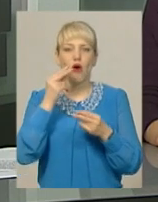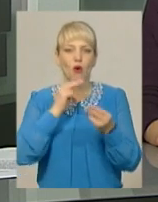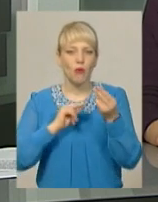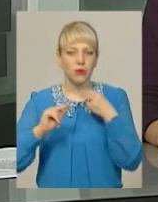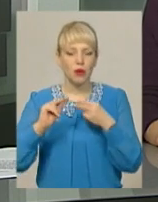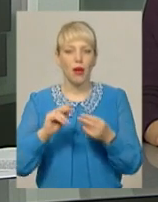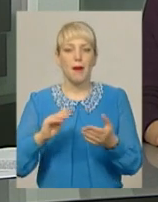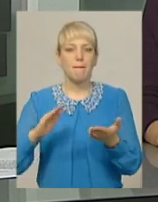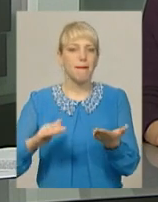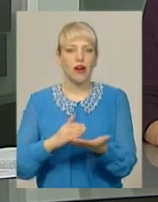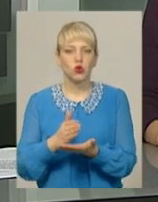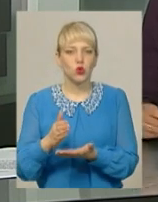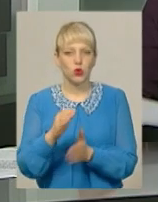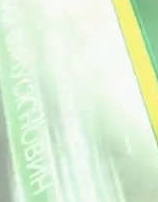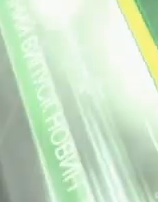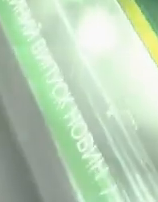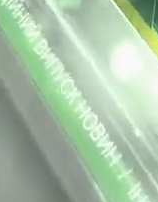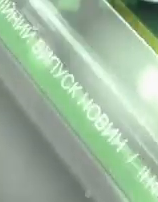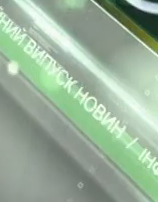удосконалення пасажирських перевезень.